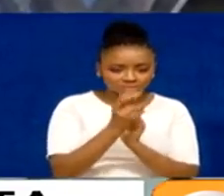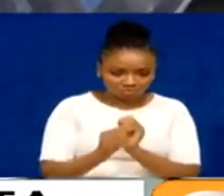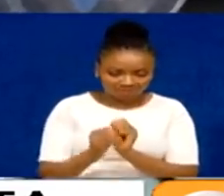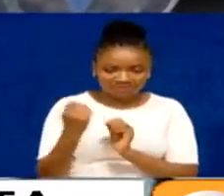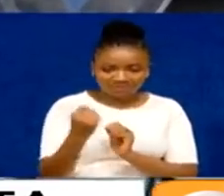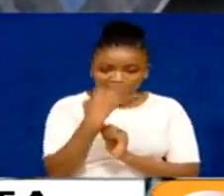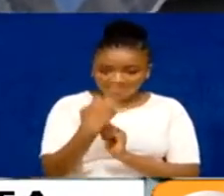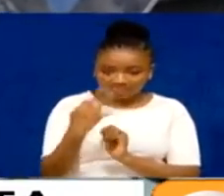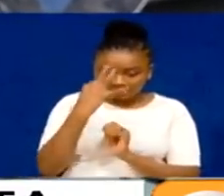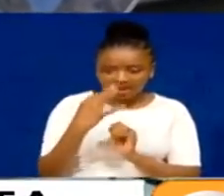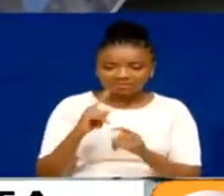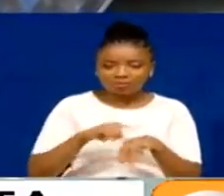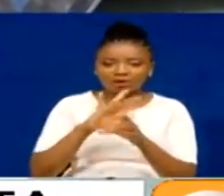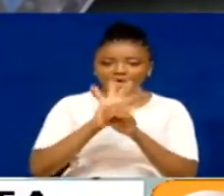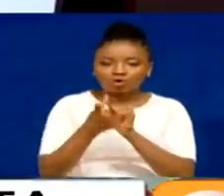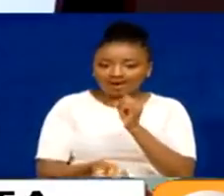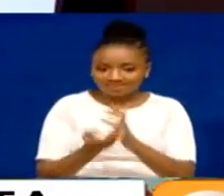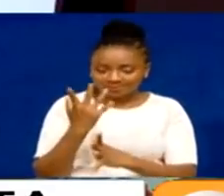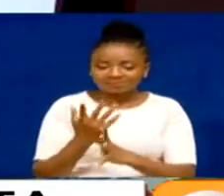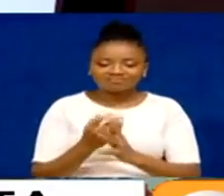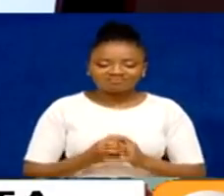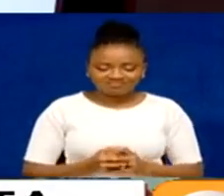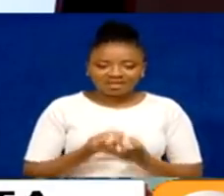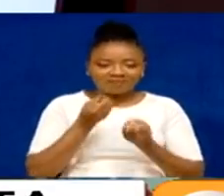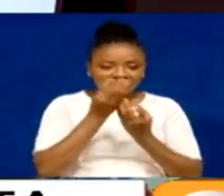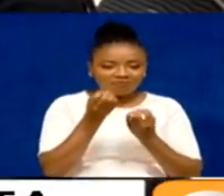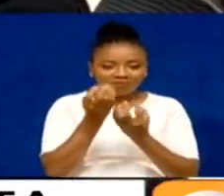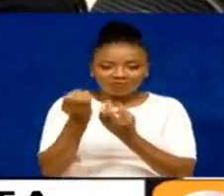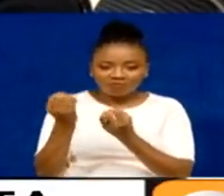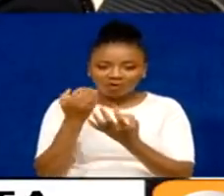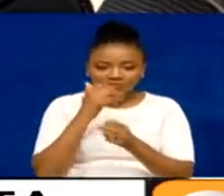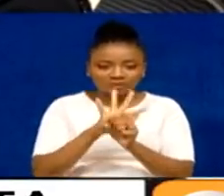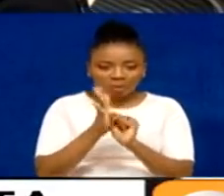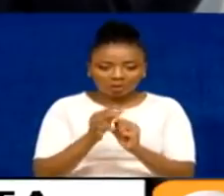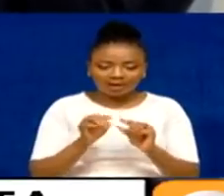Kikichambu wa takuimu za COVID-19 likutuwa mwelekeo wa taifa.